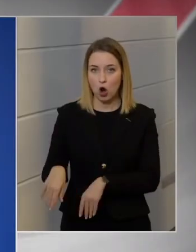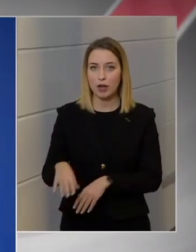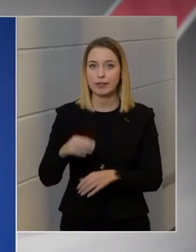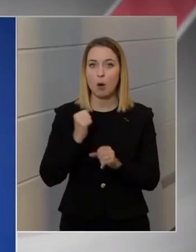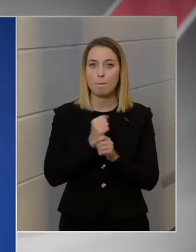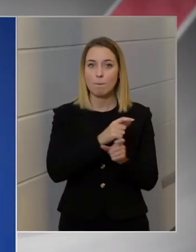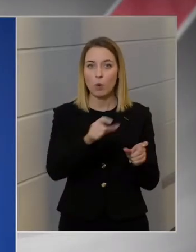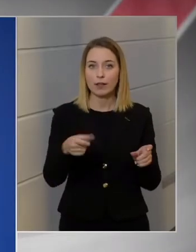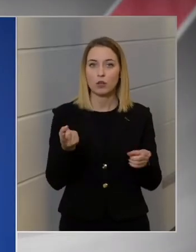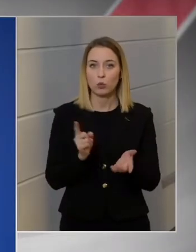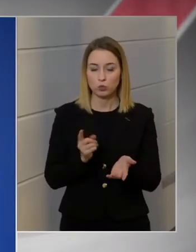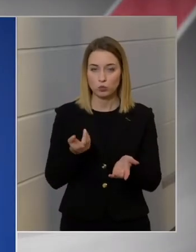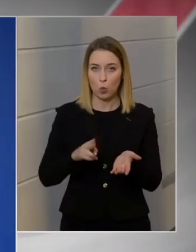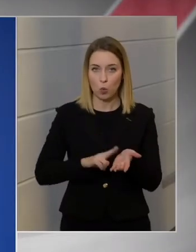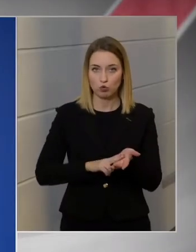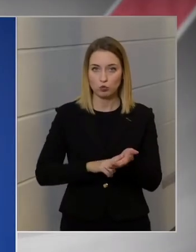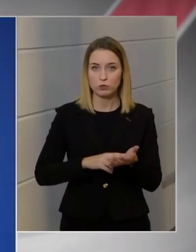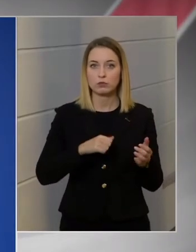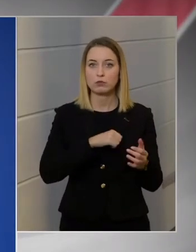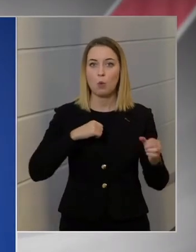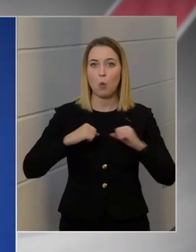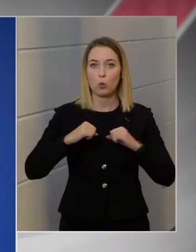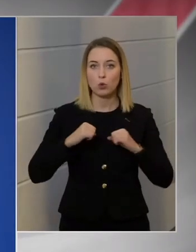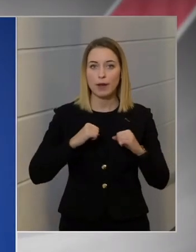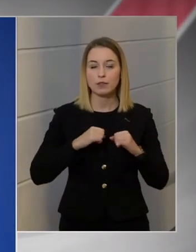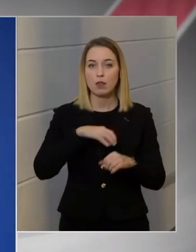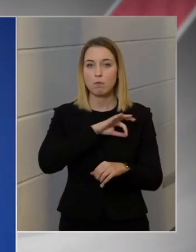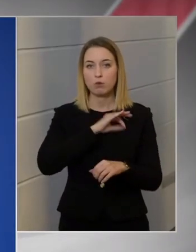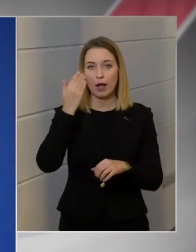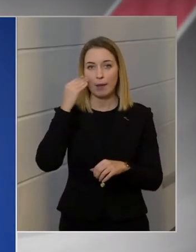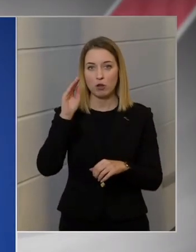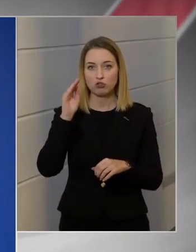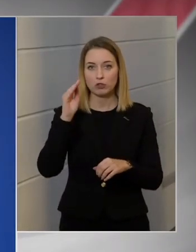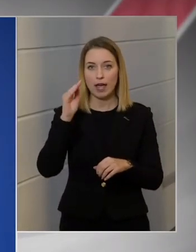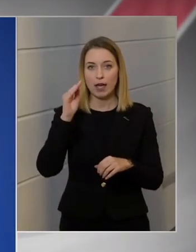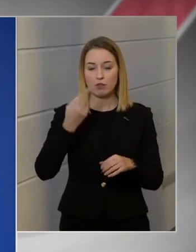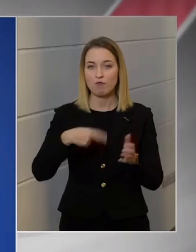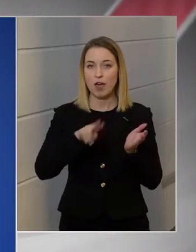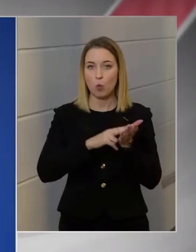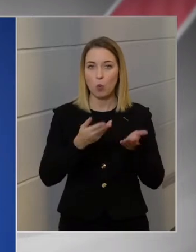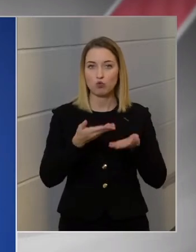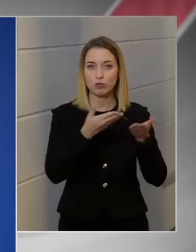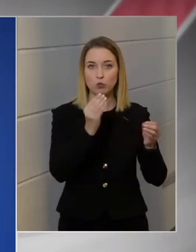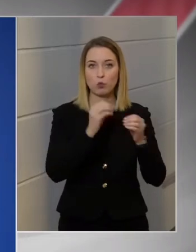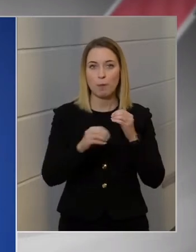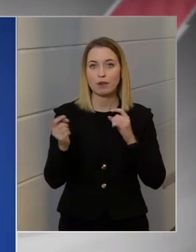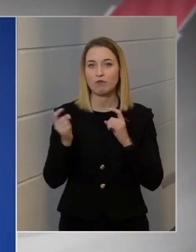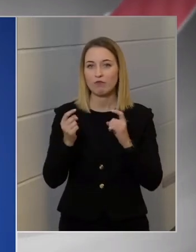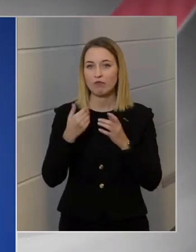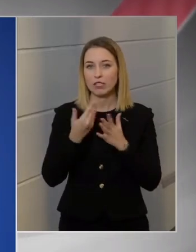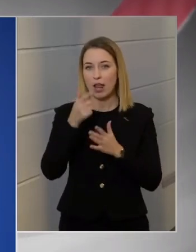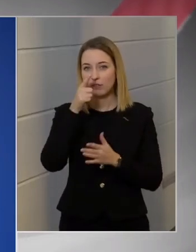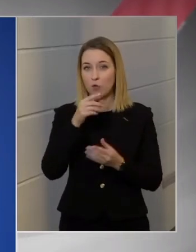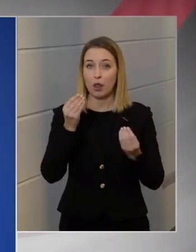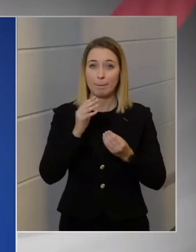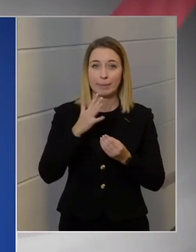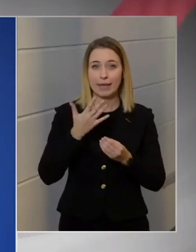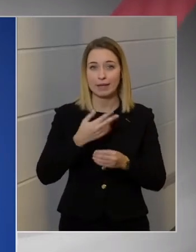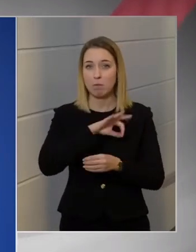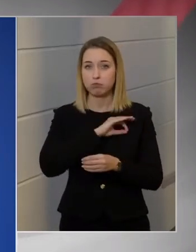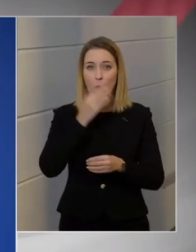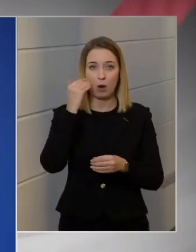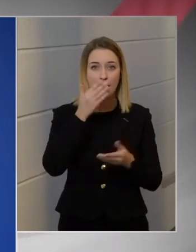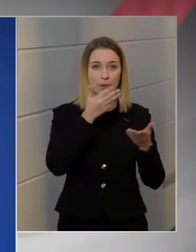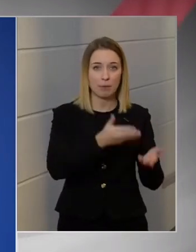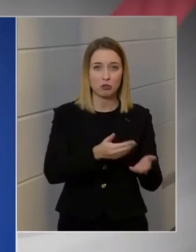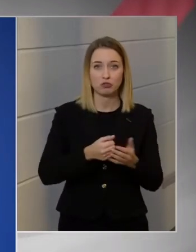jogosult, az önkormányzatoknál a polgármestereket jogosítjuk föl, mert ott egy vita lett volna abból, hogy miért nem a polgármestereket, hogyha másokat és